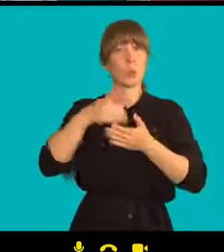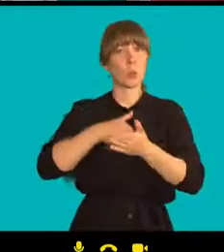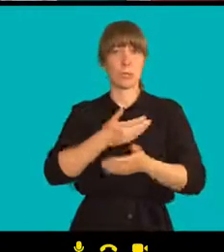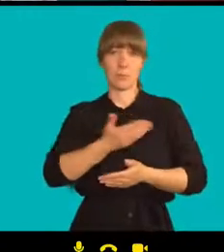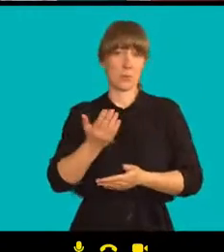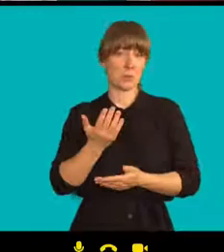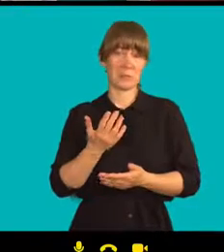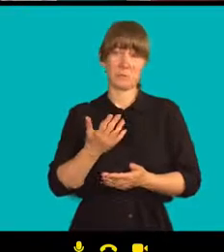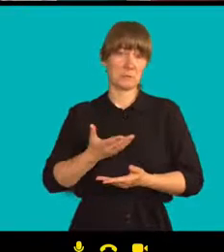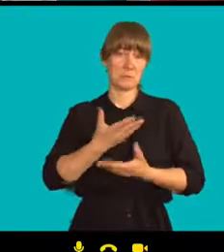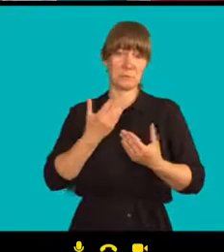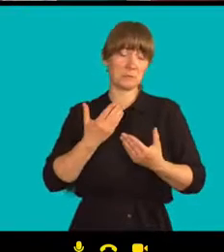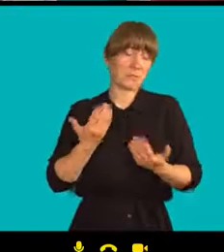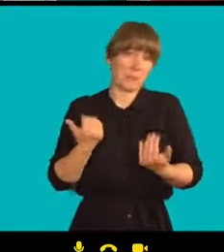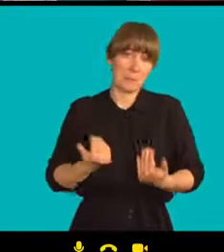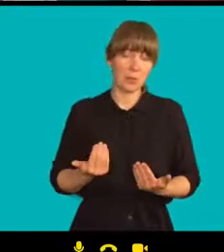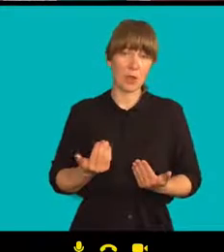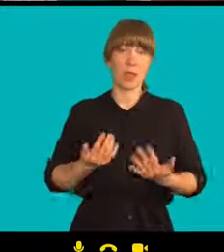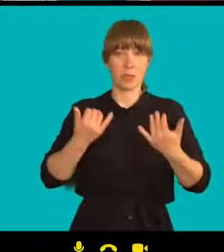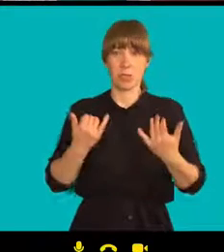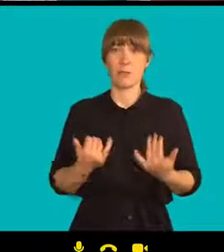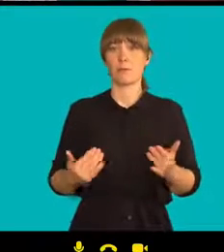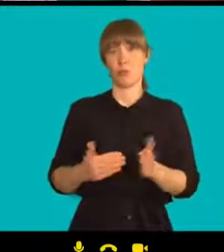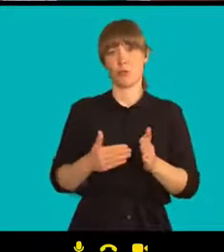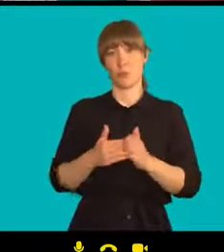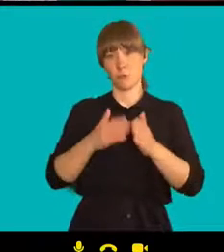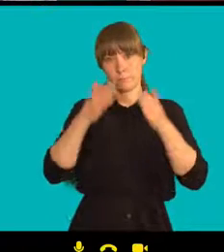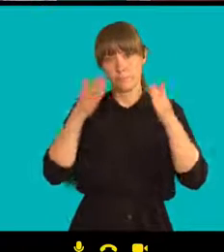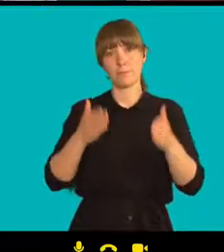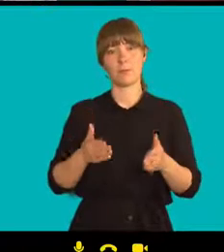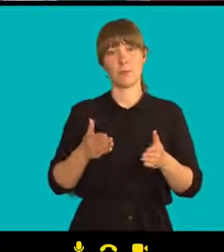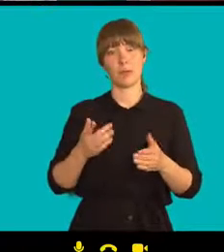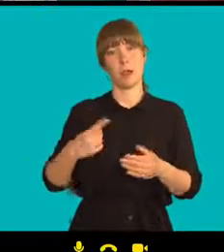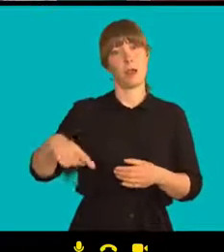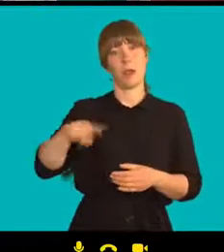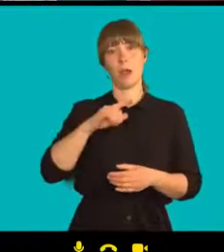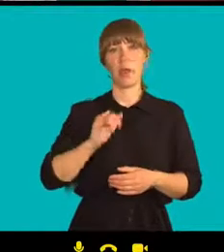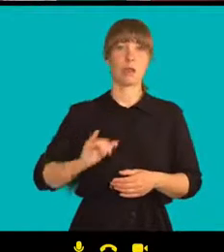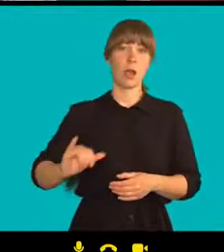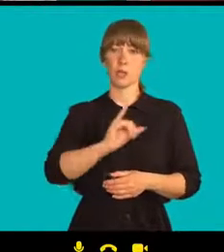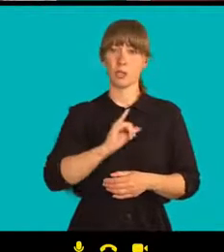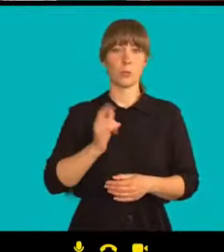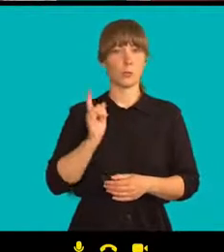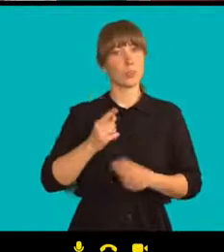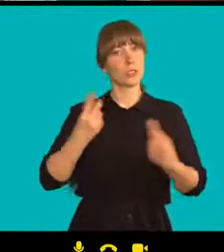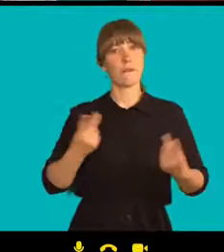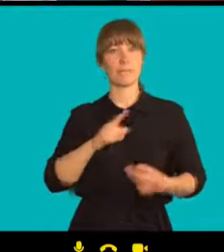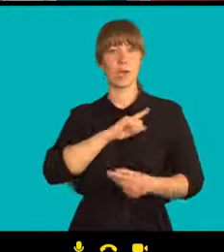A myslím, že tentokrát tu odpověď najdeme.